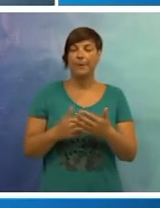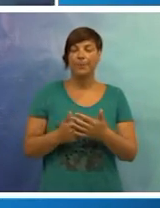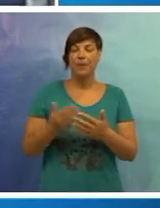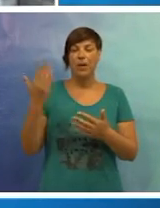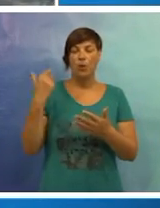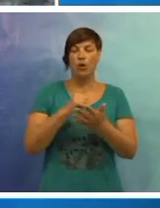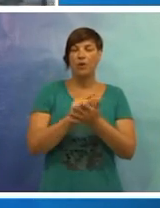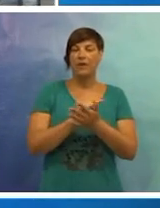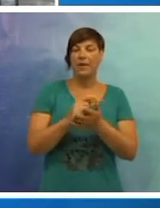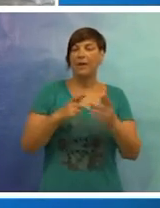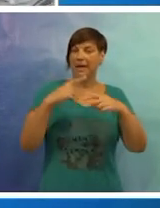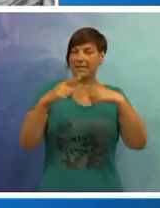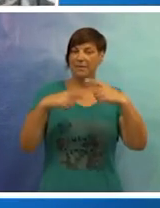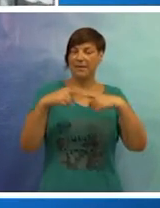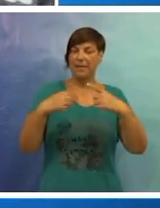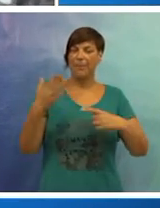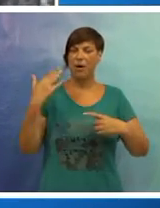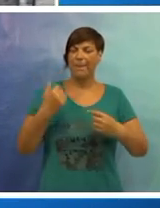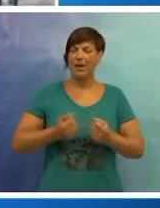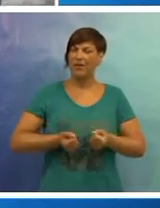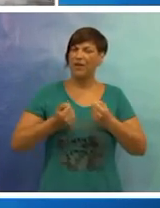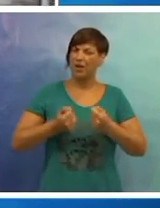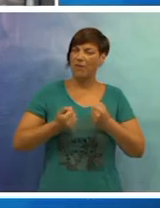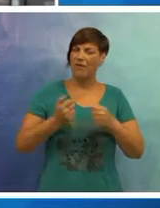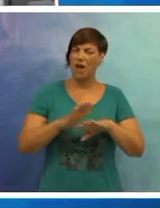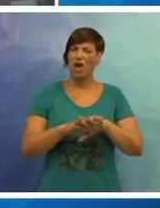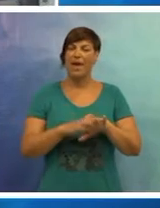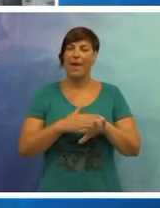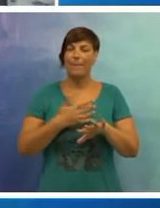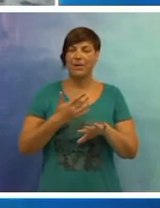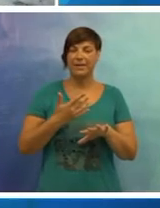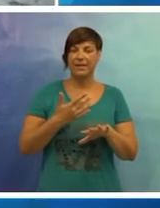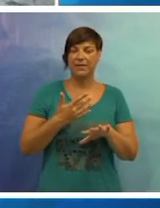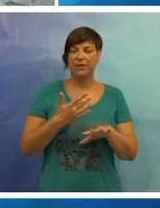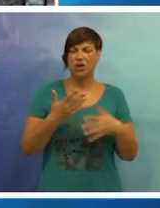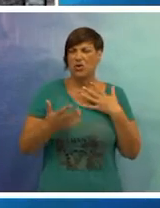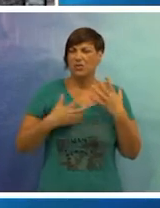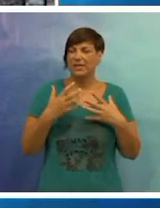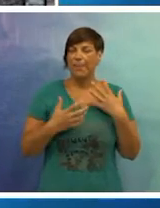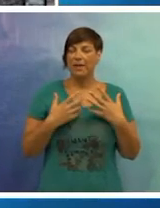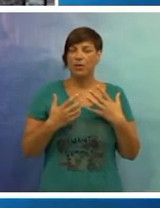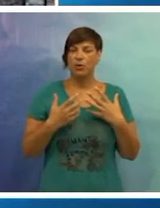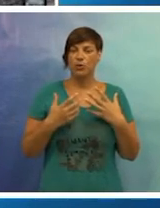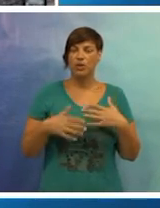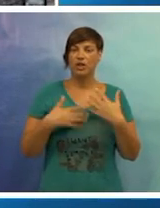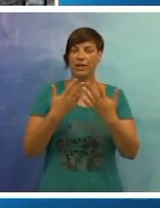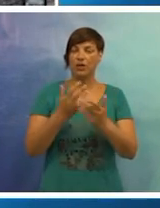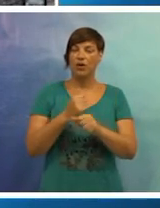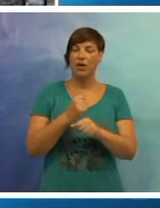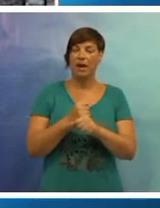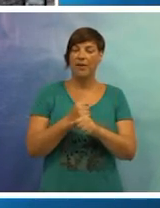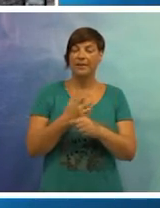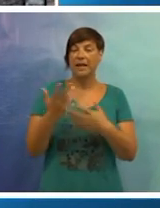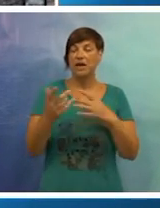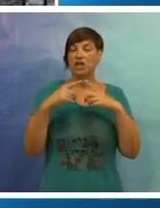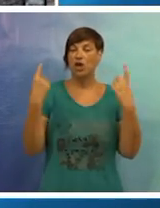U ono doba kad sam to snimao je bilo vrlo, vrlo emotivno i vrlo uznemirujuće. Dakle, to